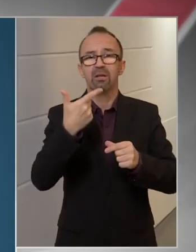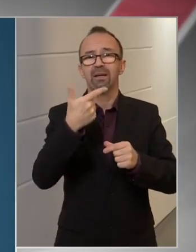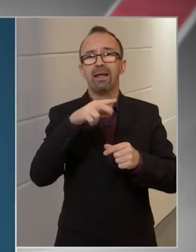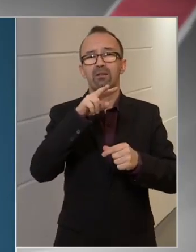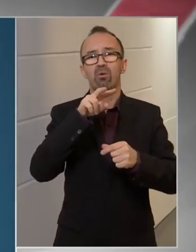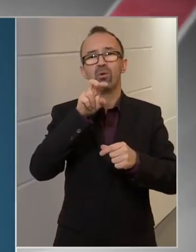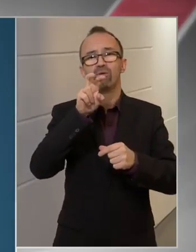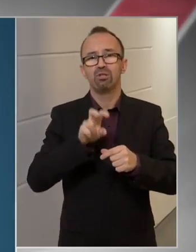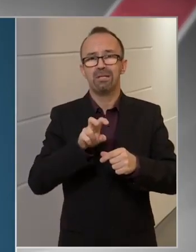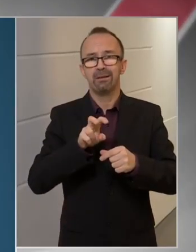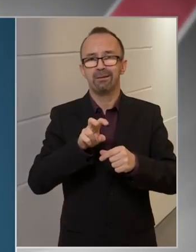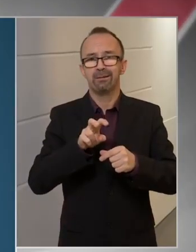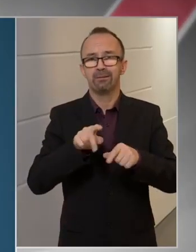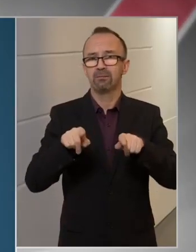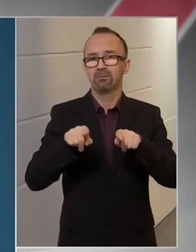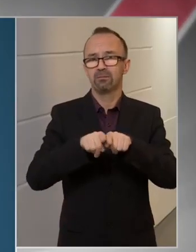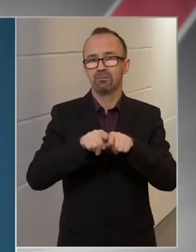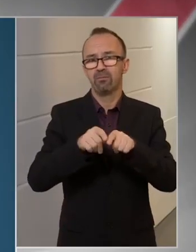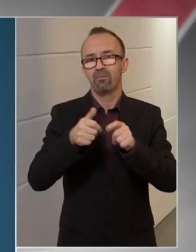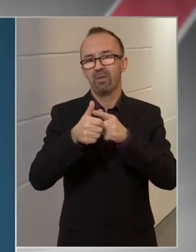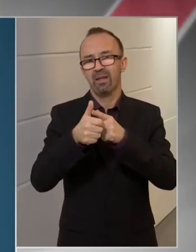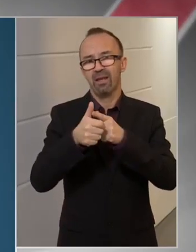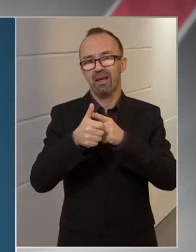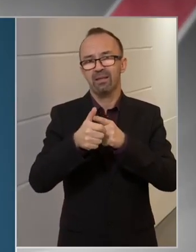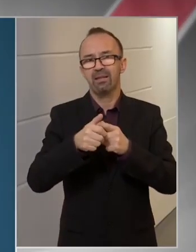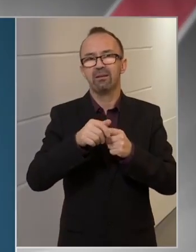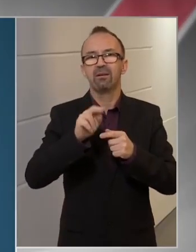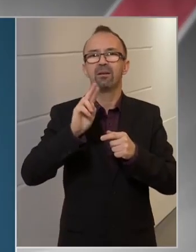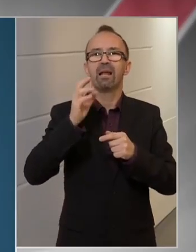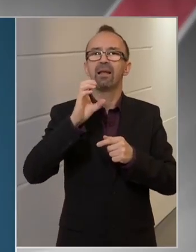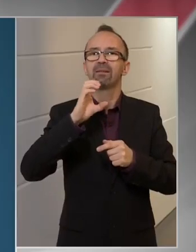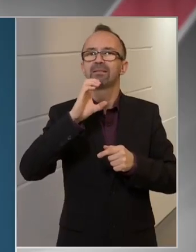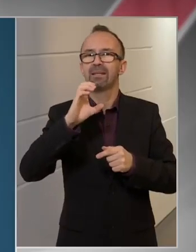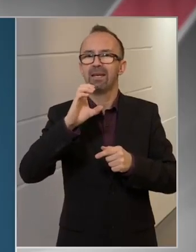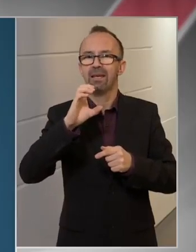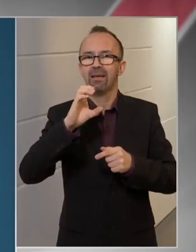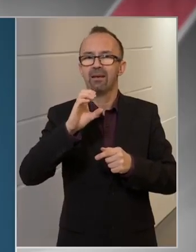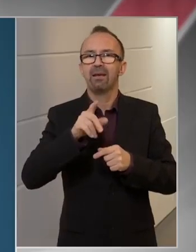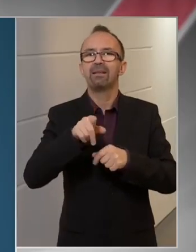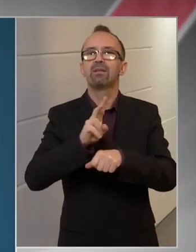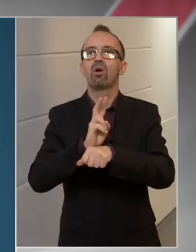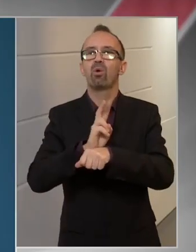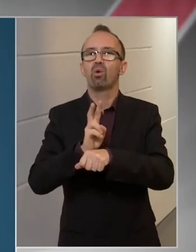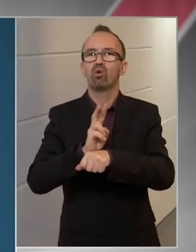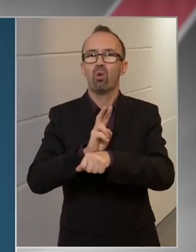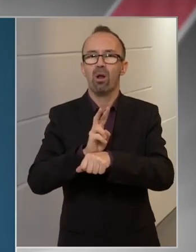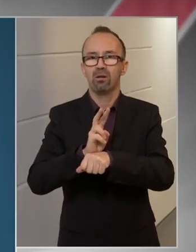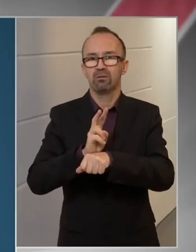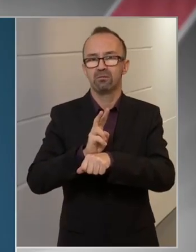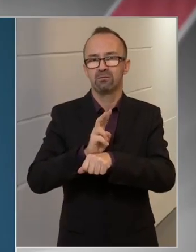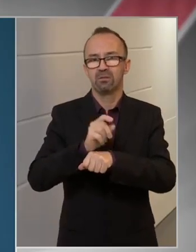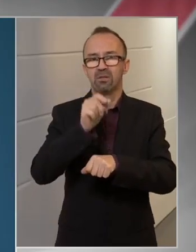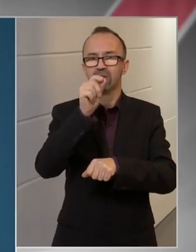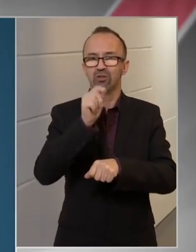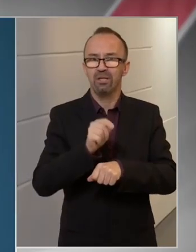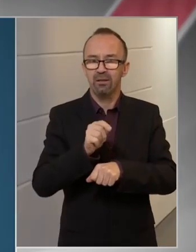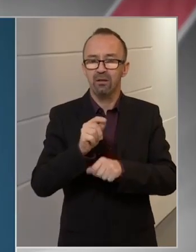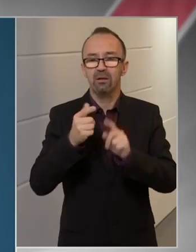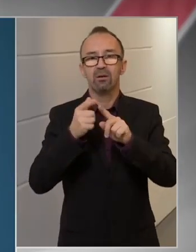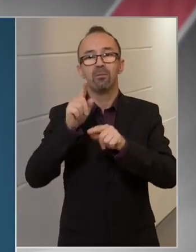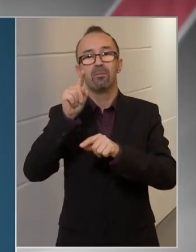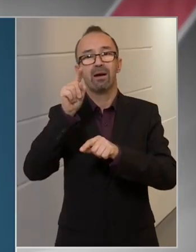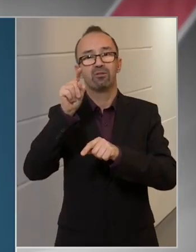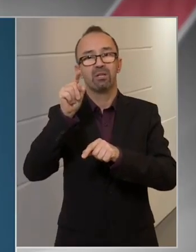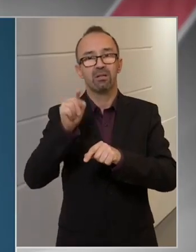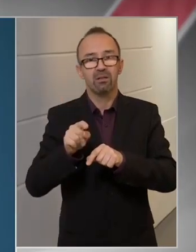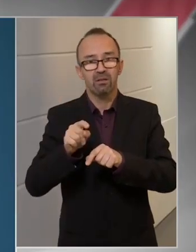van. Az egyik az általában C betűvel jelölt, ez a kontroll csík, míg van rajta egy